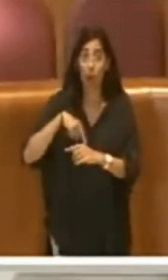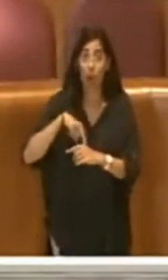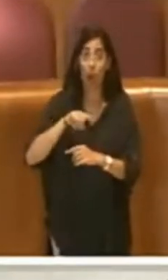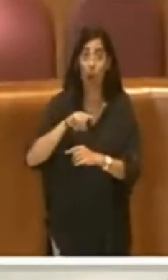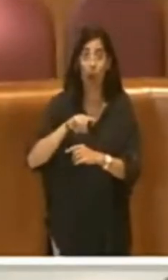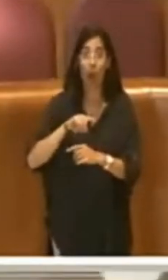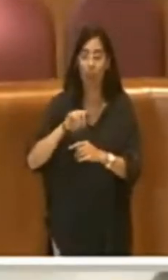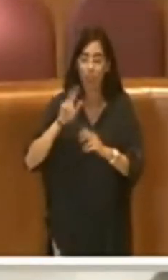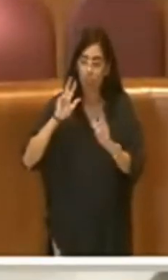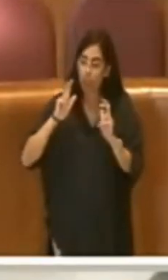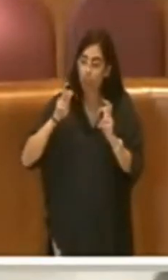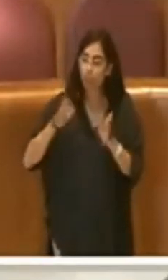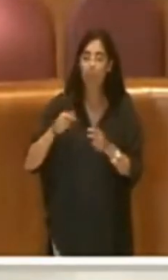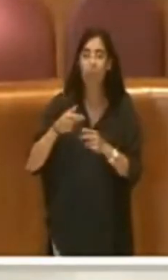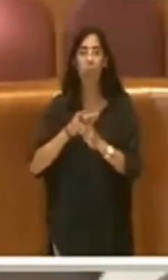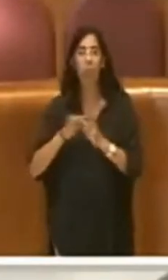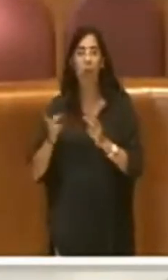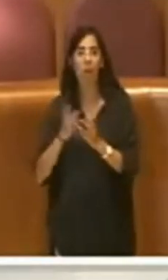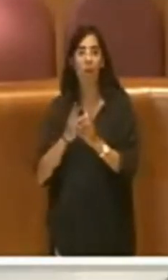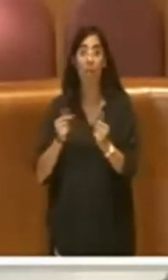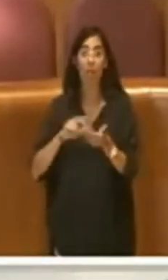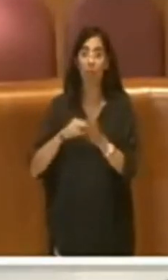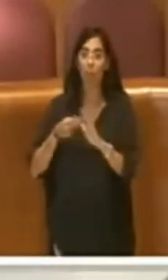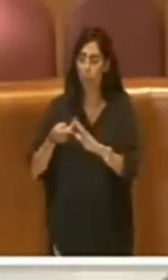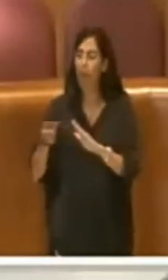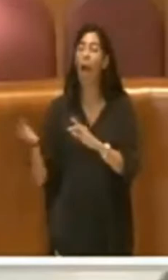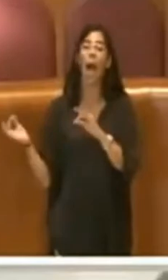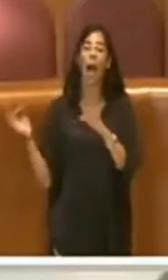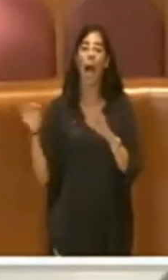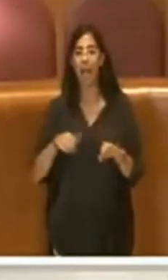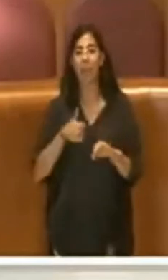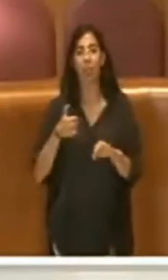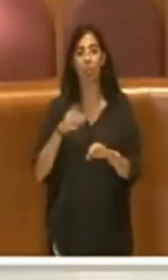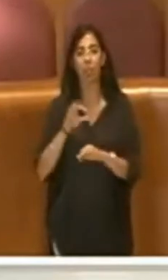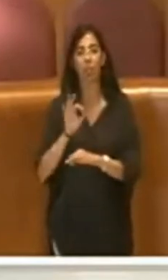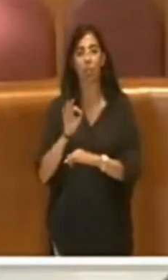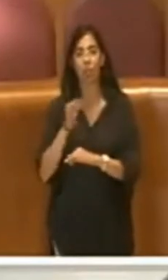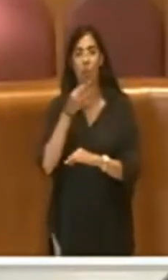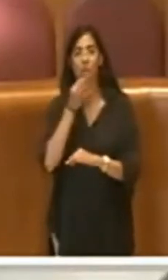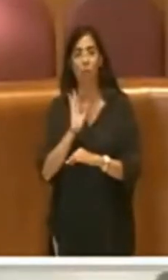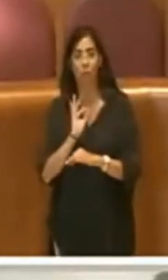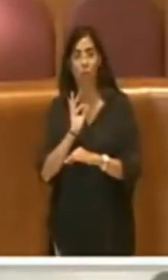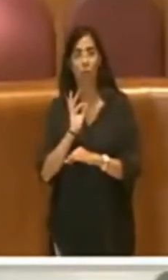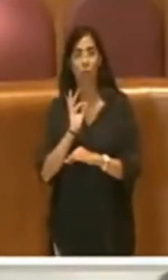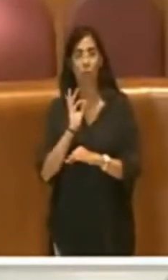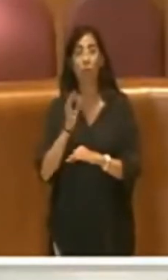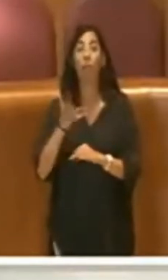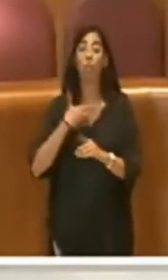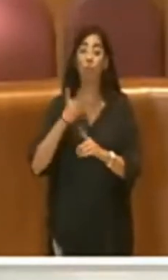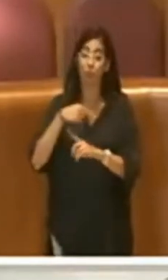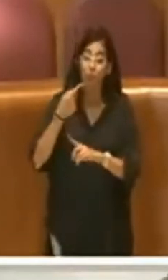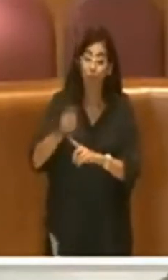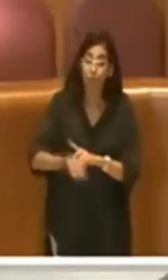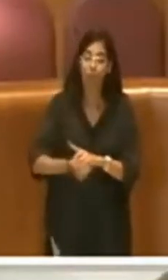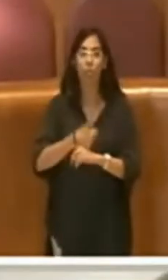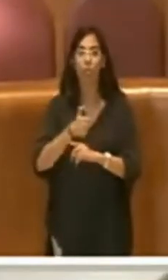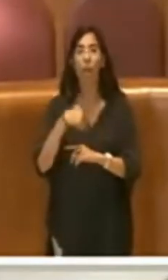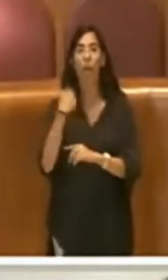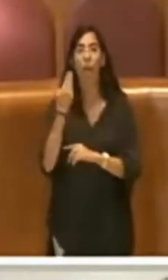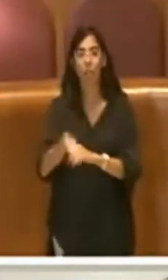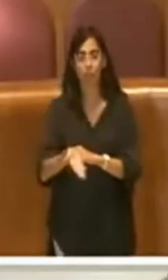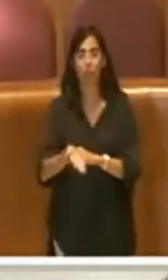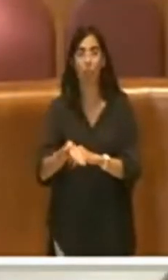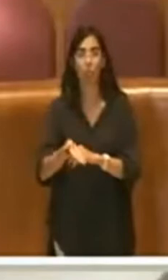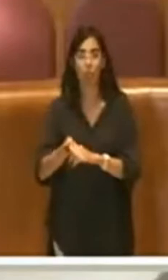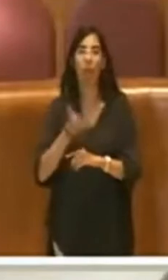impegnata per risolvere quel problema, e li ha messi in strada altri 150, ce ne sono ulteriori 100, ce ne